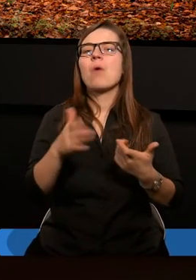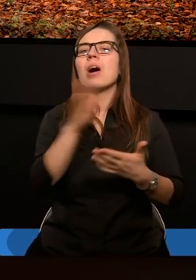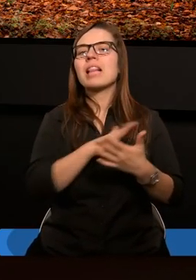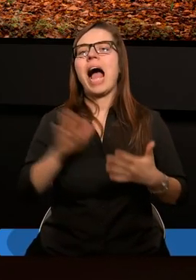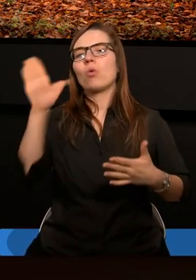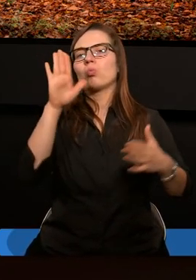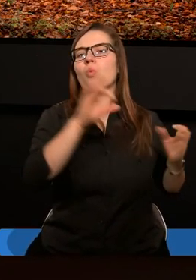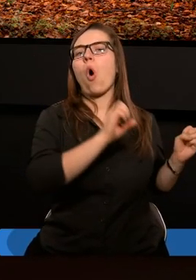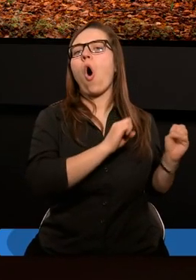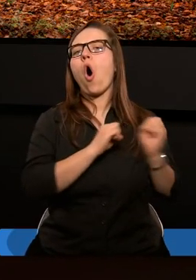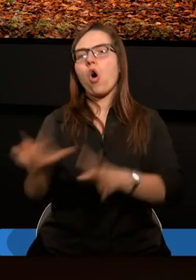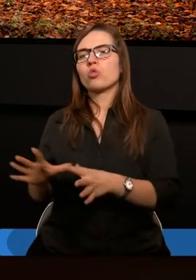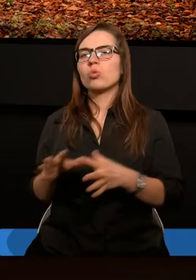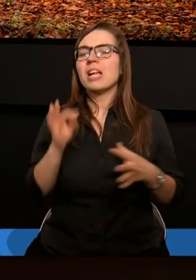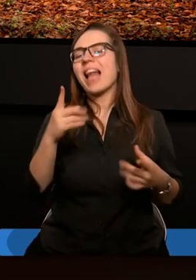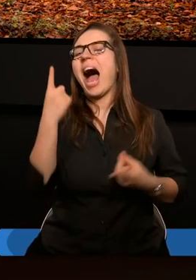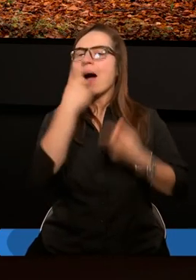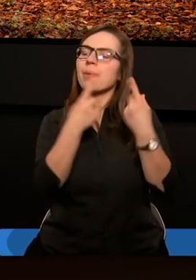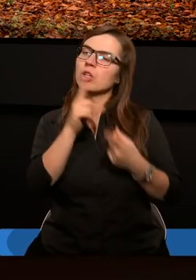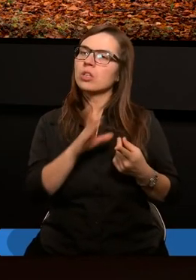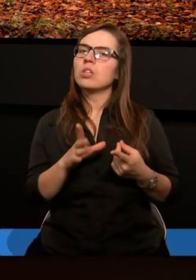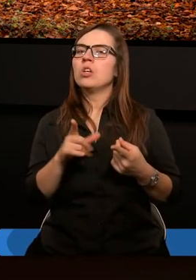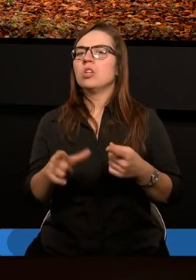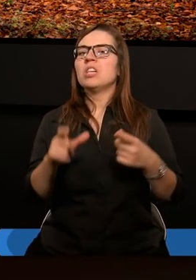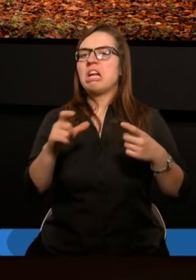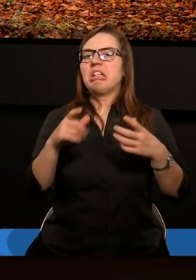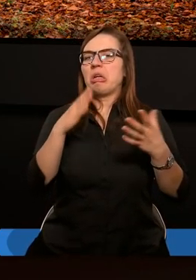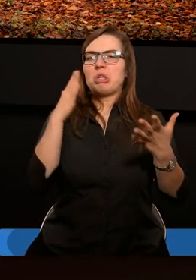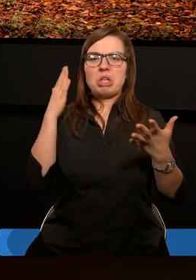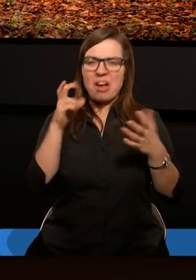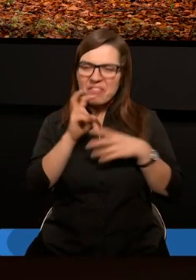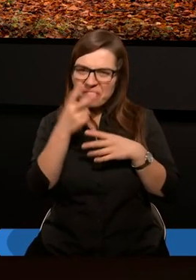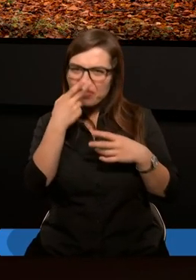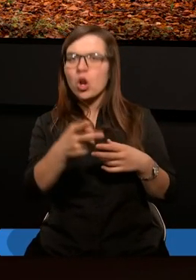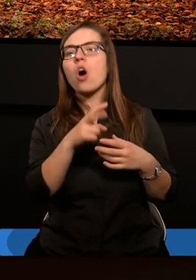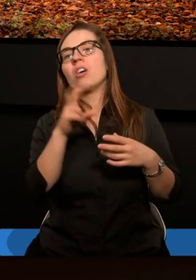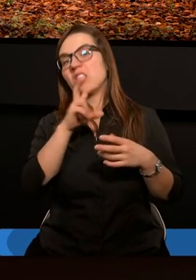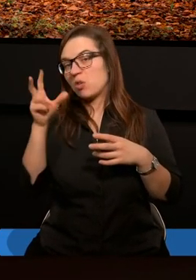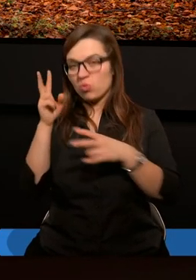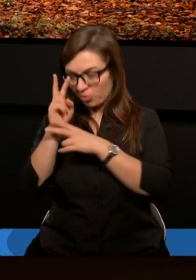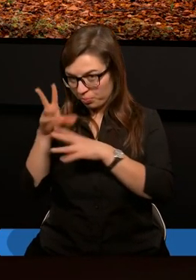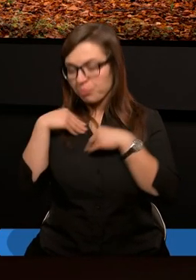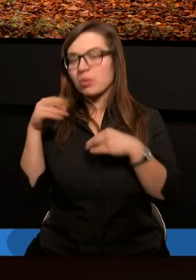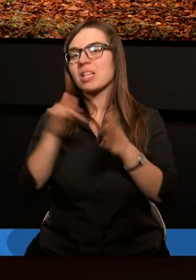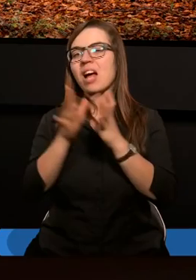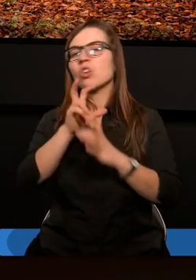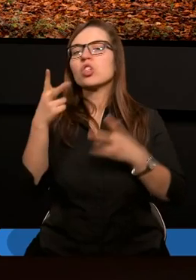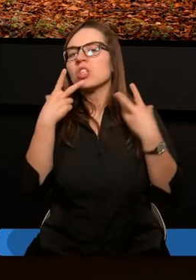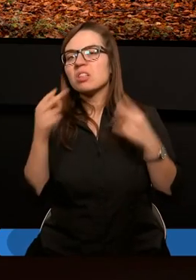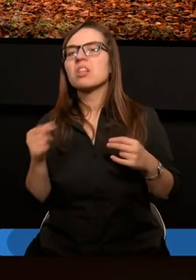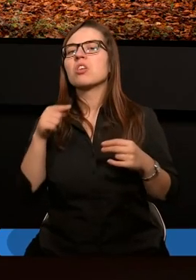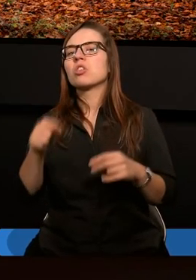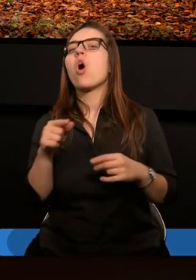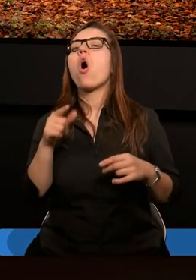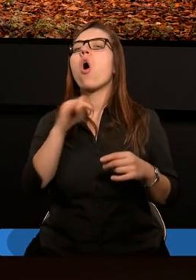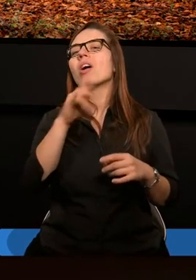odrzucił. I czy tam w tym narodzie ktoś chce iść za nim, czy nie, czy przyjął Jezusa jako swego zbawiciela, czy też